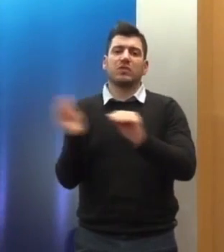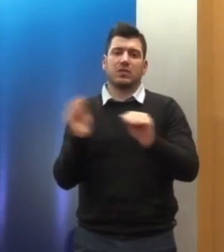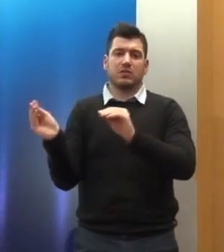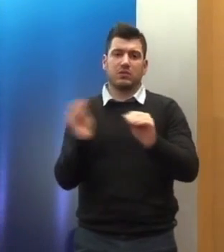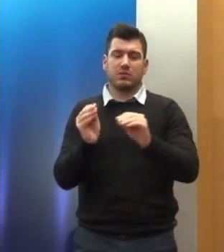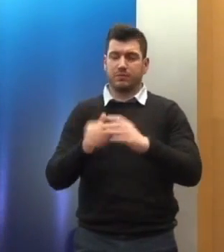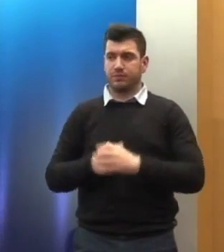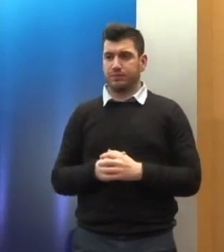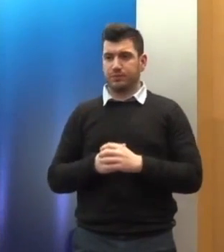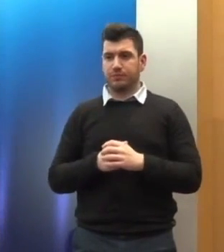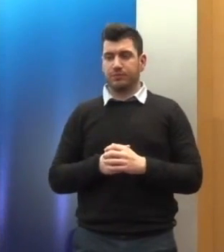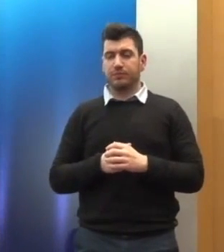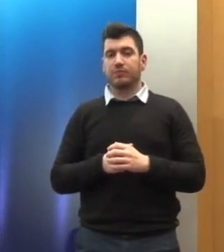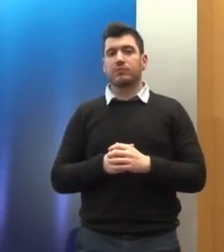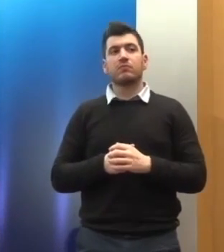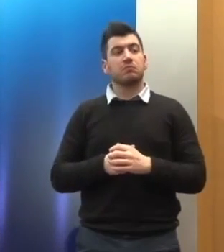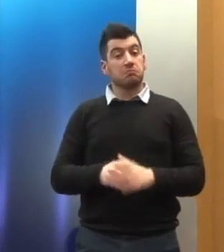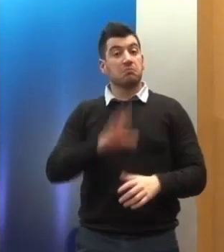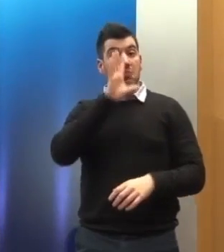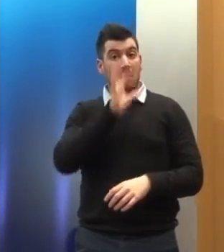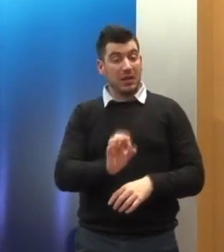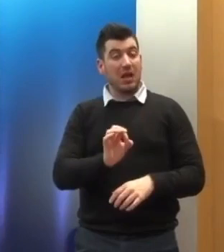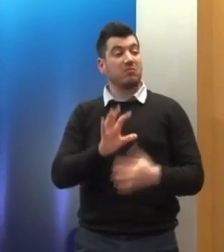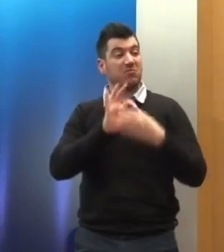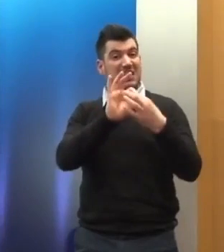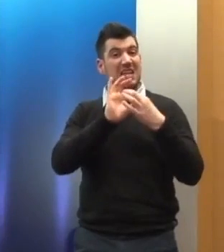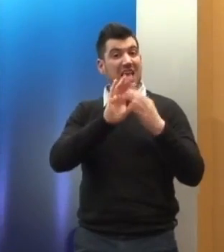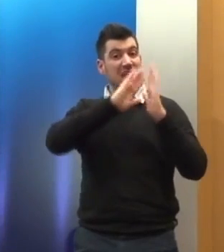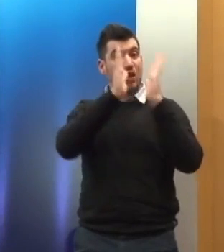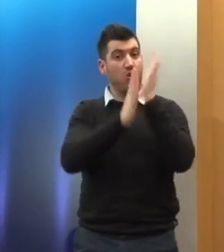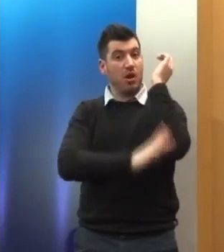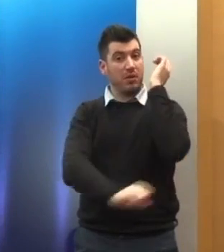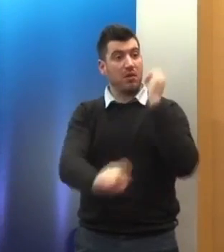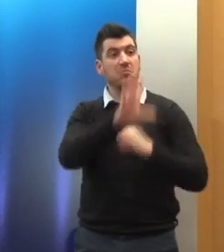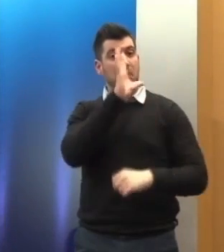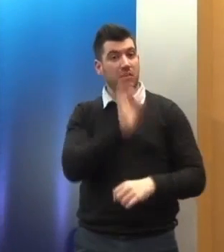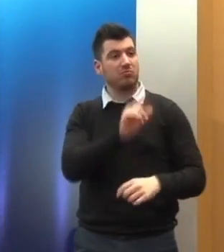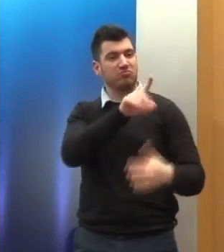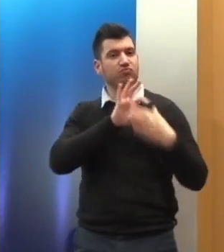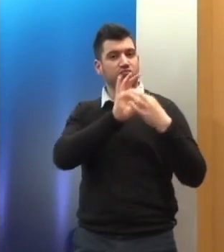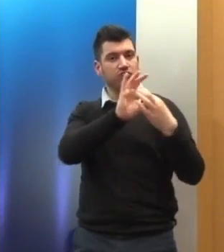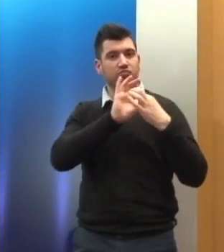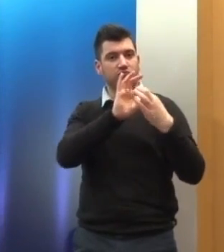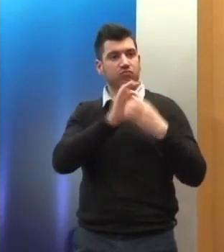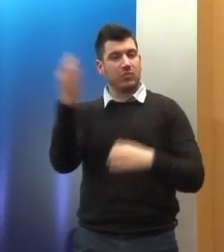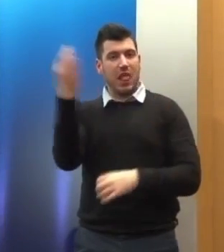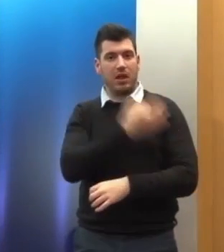Είχαμε πάντοτε μια πάρα πολύ γόνιμη συνεργασία με τον Γενικό Γραμματέα, τον κύριο Φυτράκη, πάνω σε αυτό το θέμα. Και